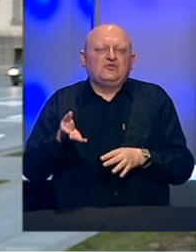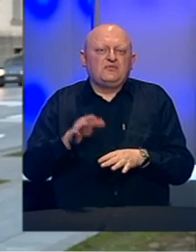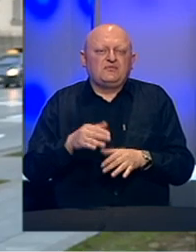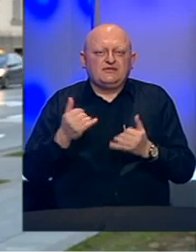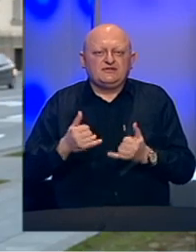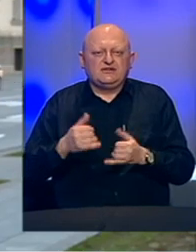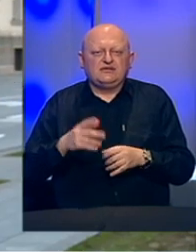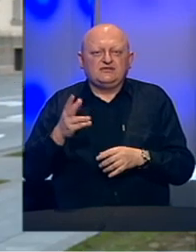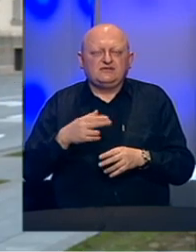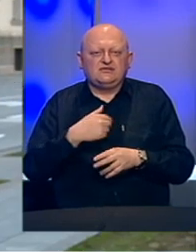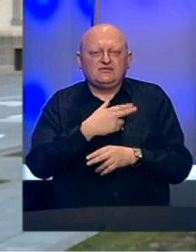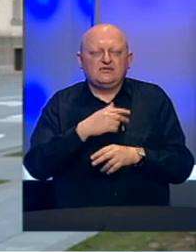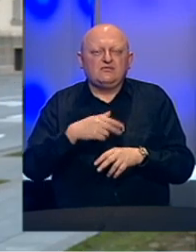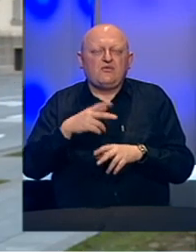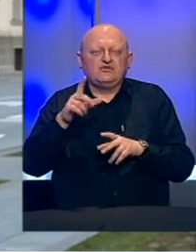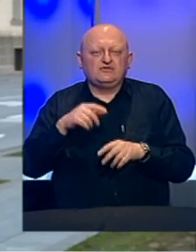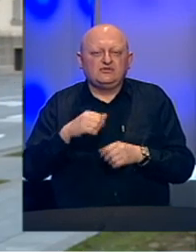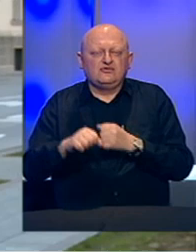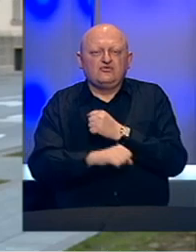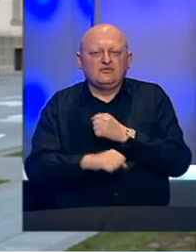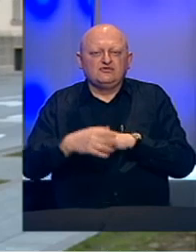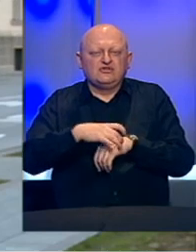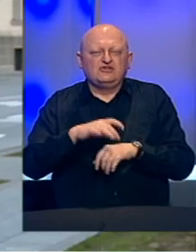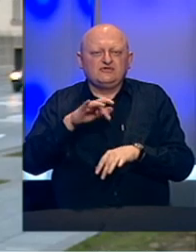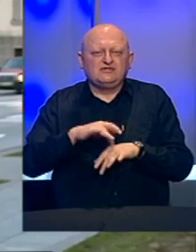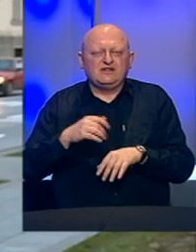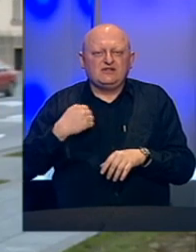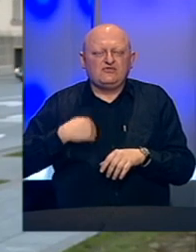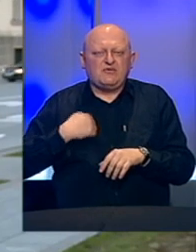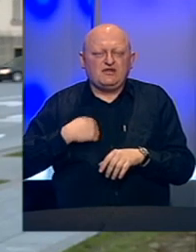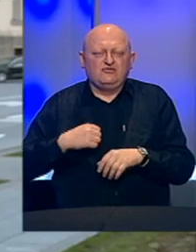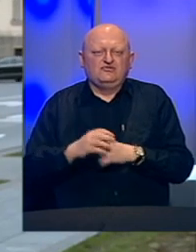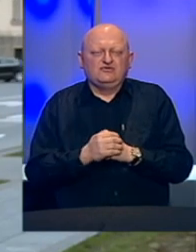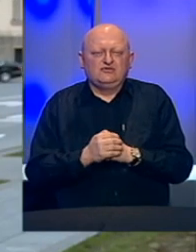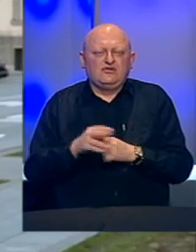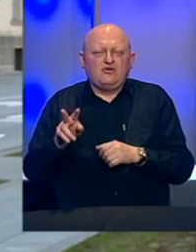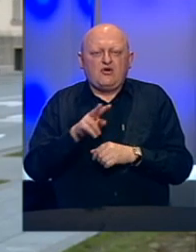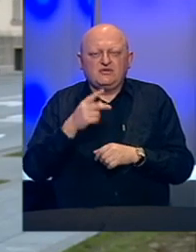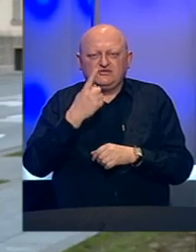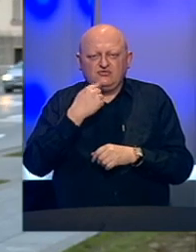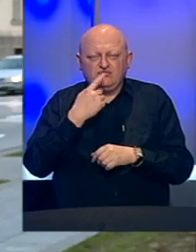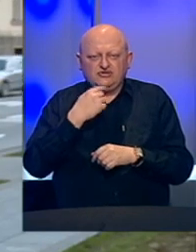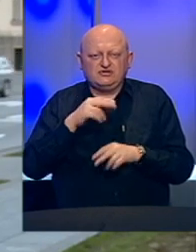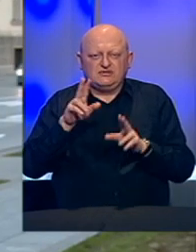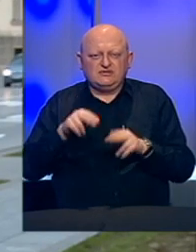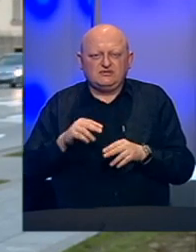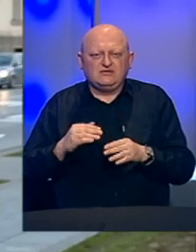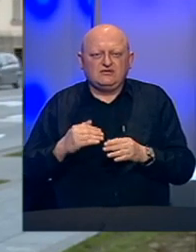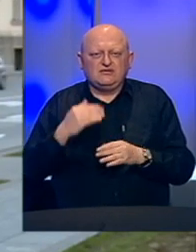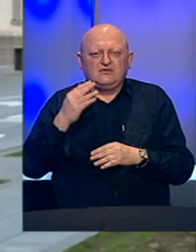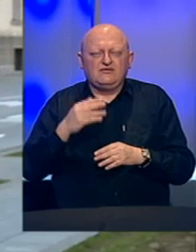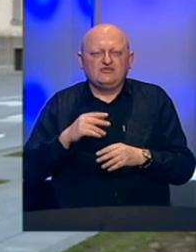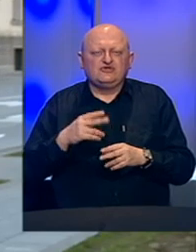su danas na infektivnoj klinici na Univerzitetsko-kliničkom centru u Banja Luci. Obojica muškaraca su imali više